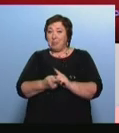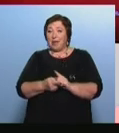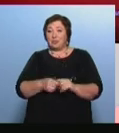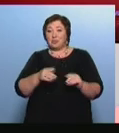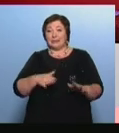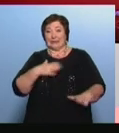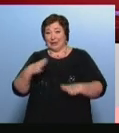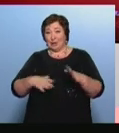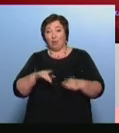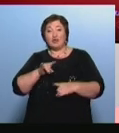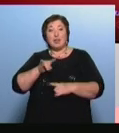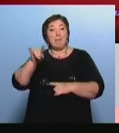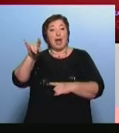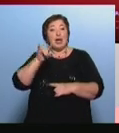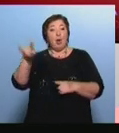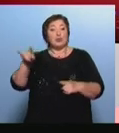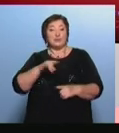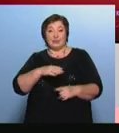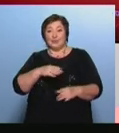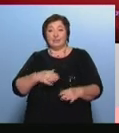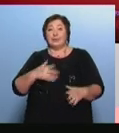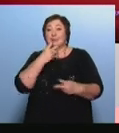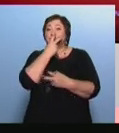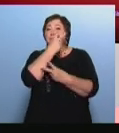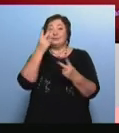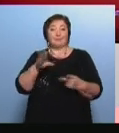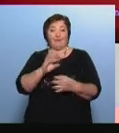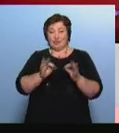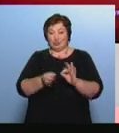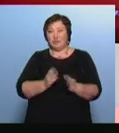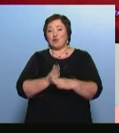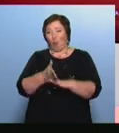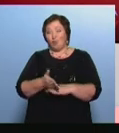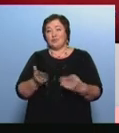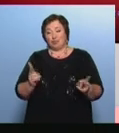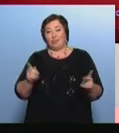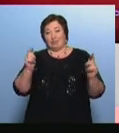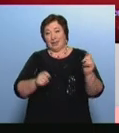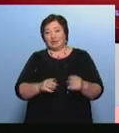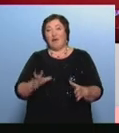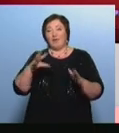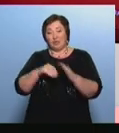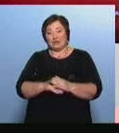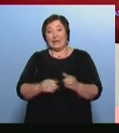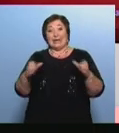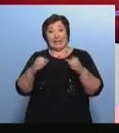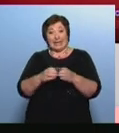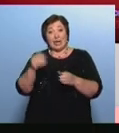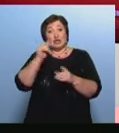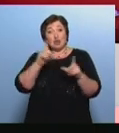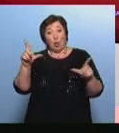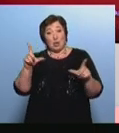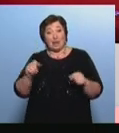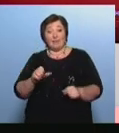тренировочными полетами следил буквально весь Ижевск И его гости, приехавшие на День оружейников В их числе и делегация школьников с родины